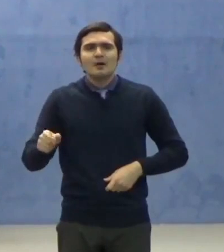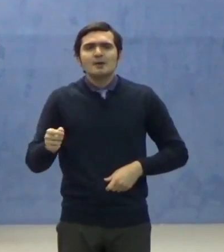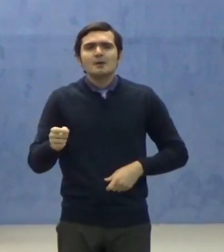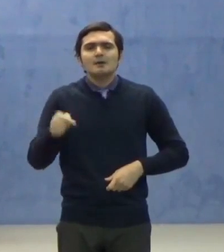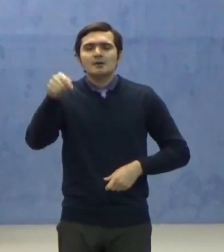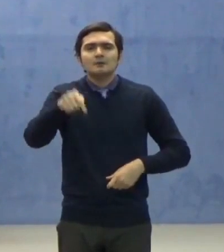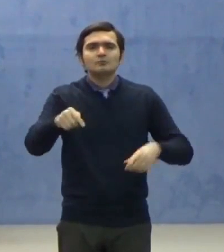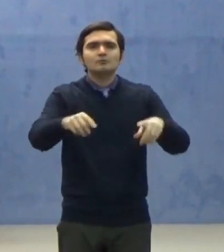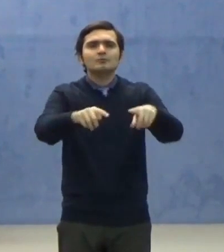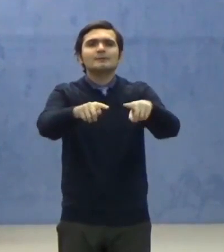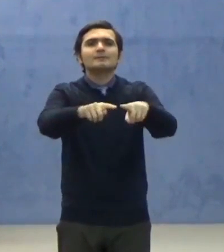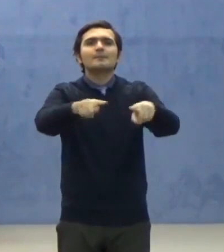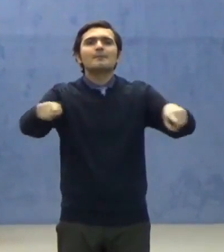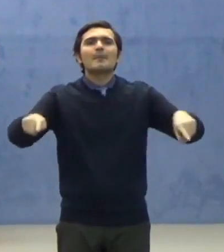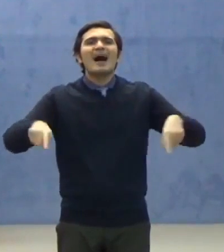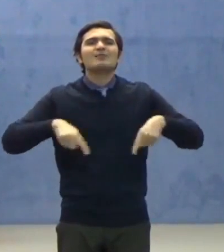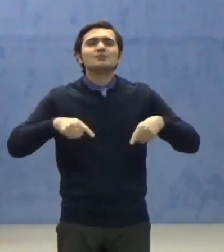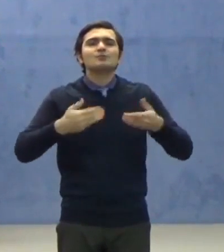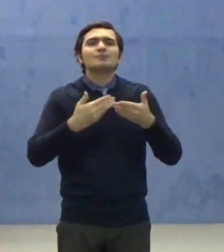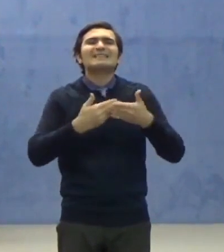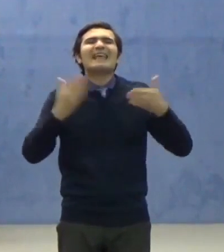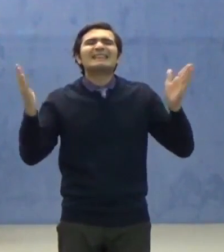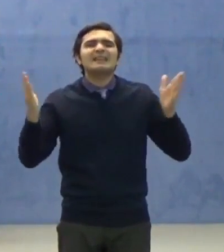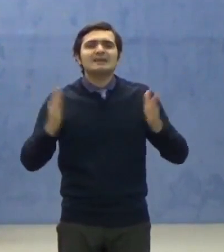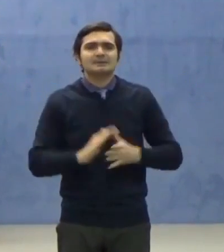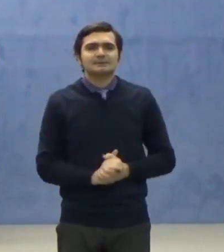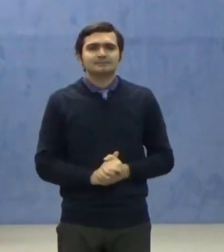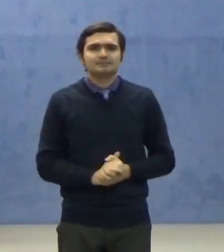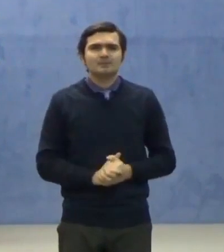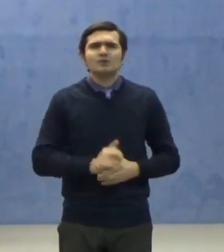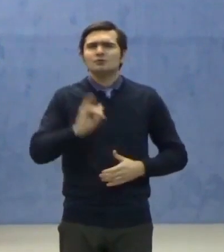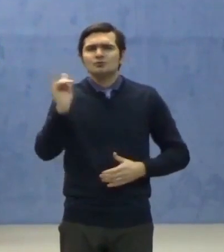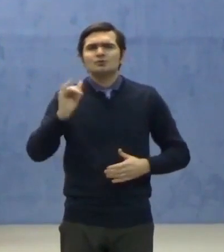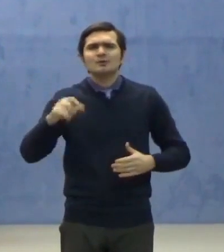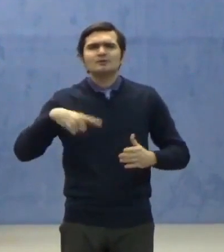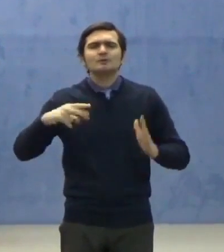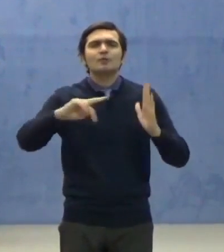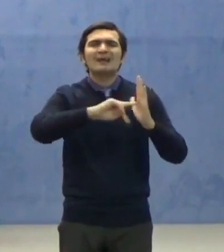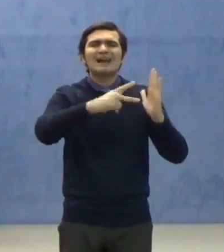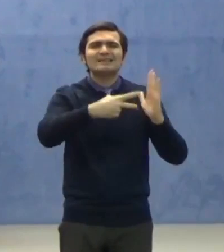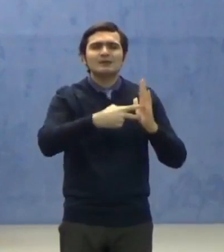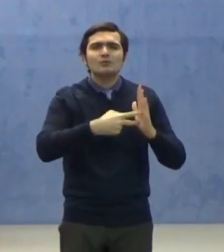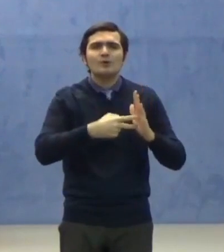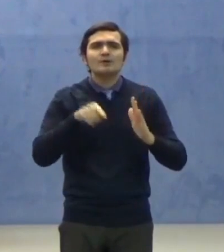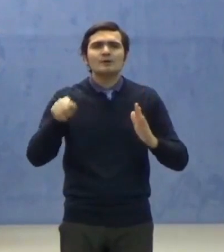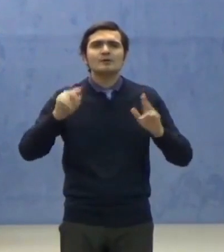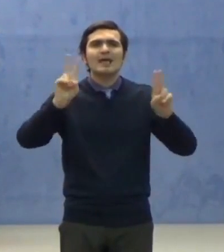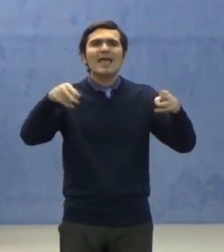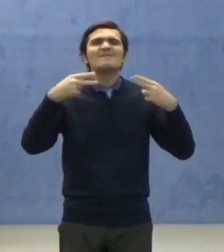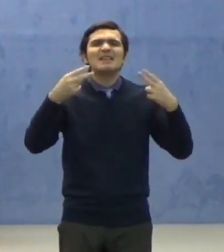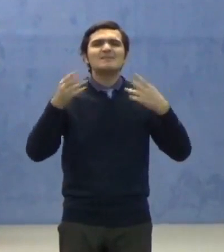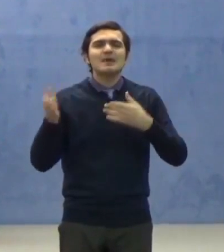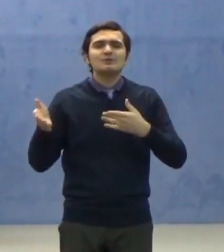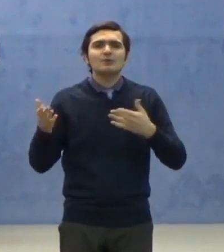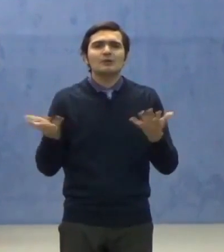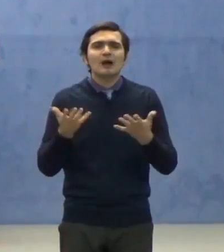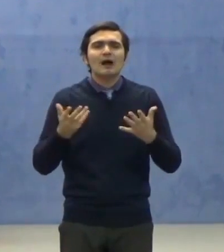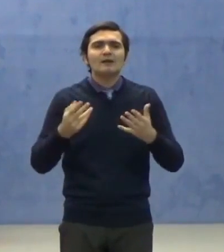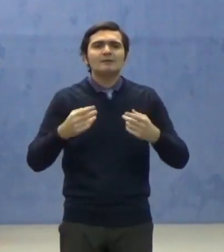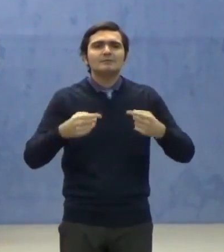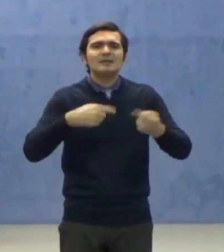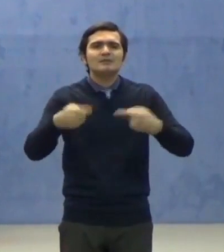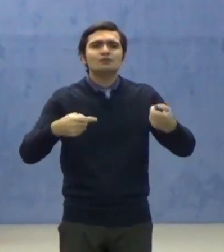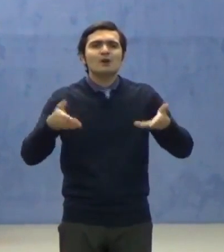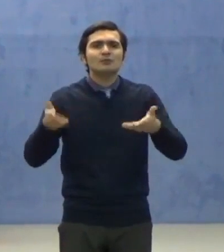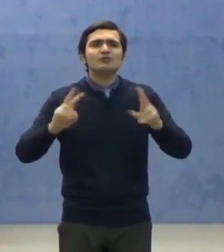spații deschise. Organizatorii evenimentelor desfășurate în spații